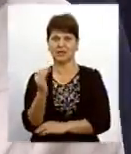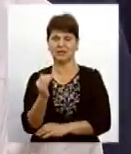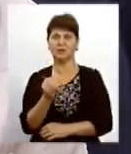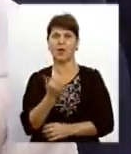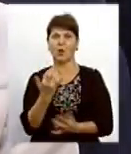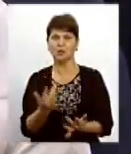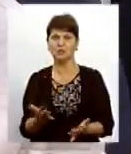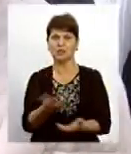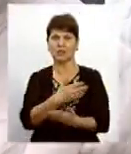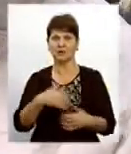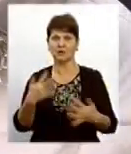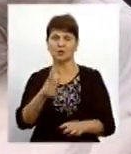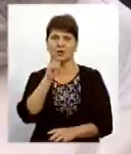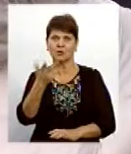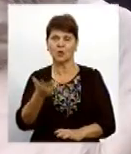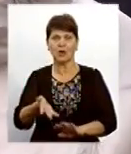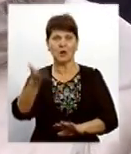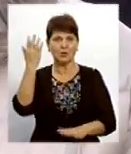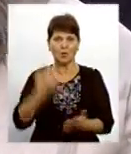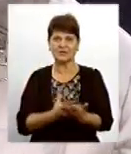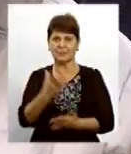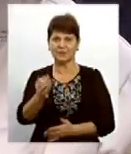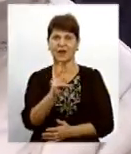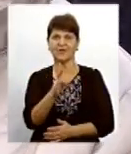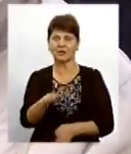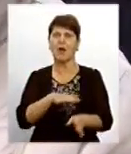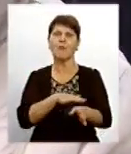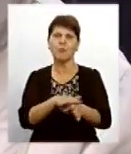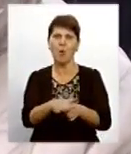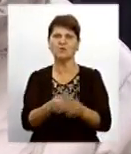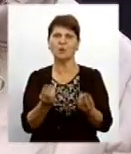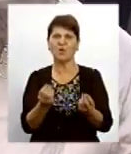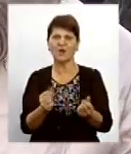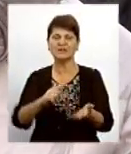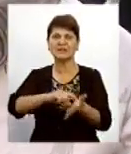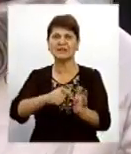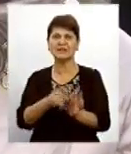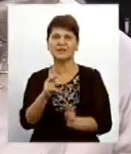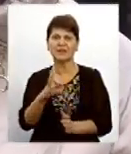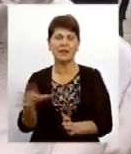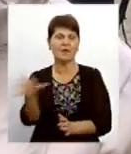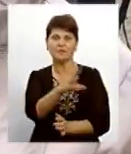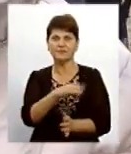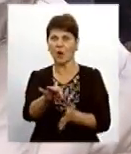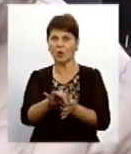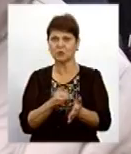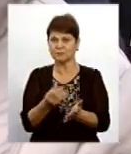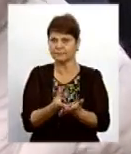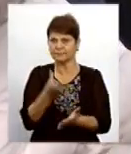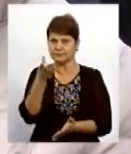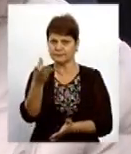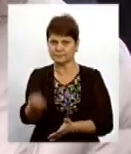оскільки ми вже 3 роки тому заплатили за квартиру повну вартість квартири. Тобто вся, одразу всю суму